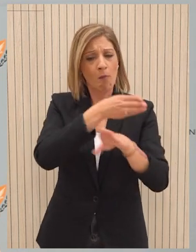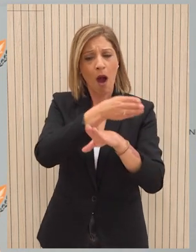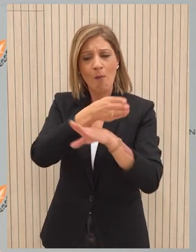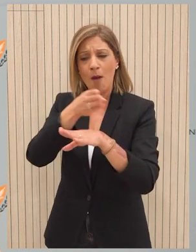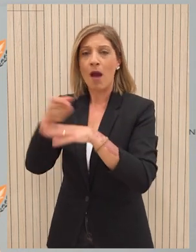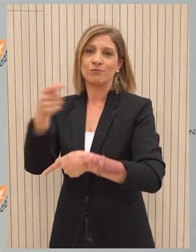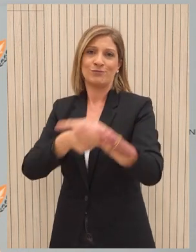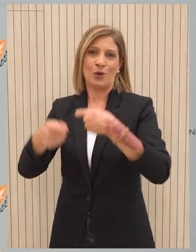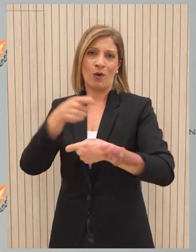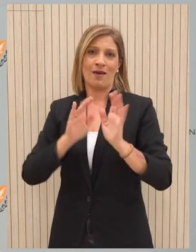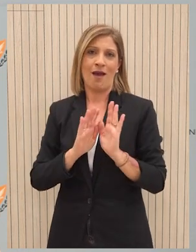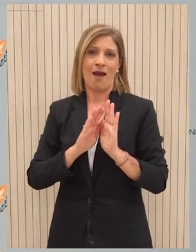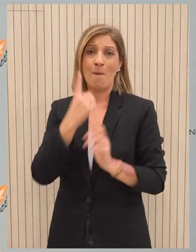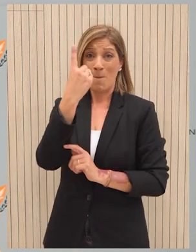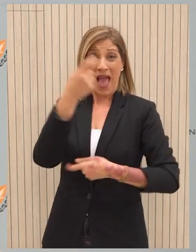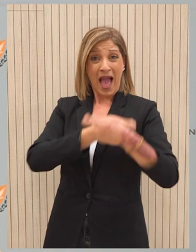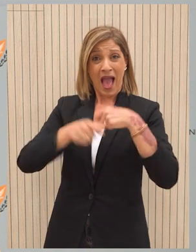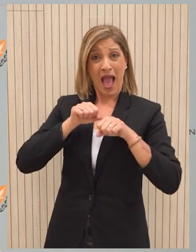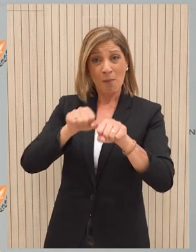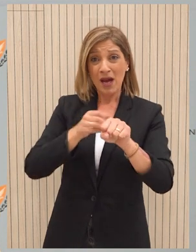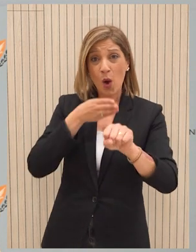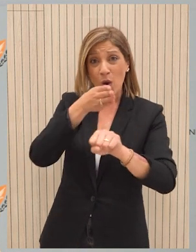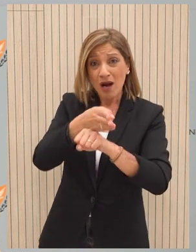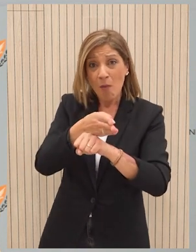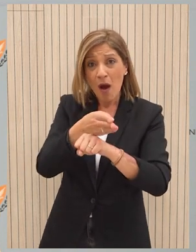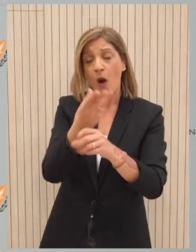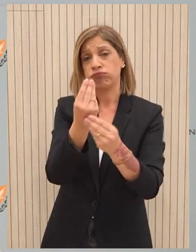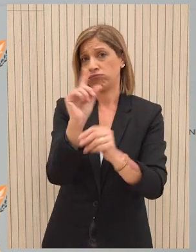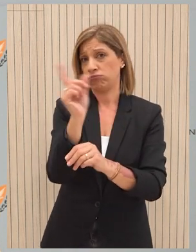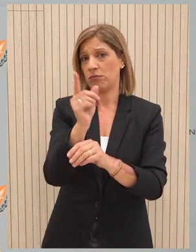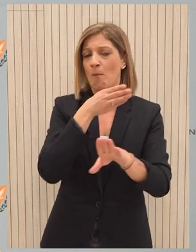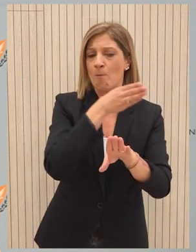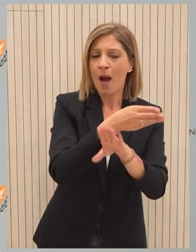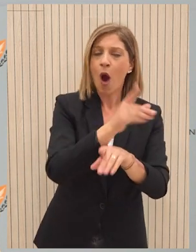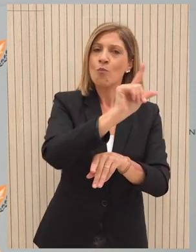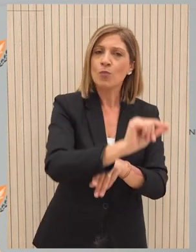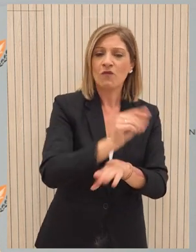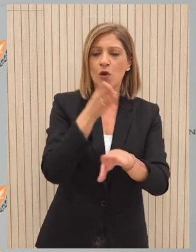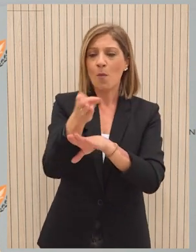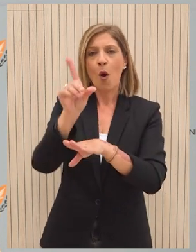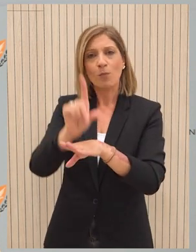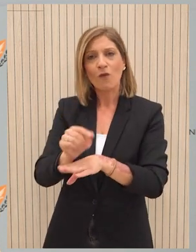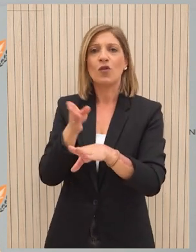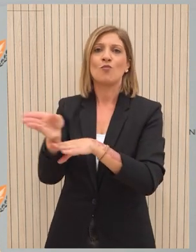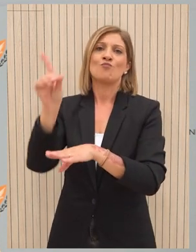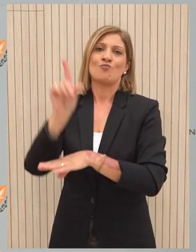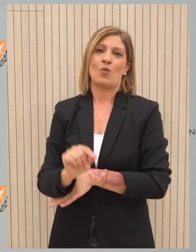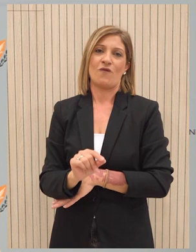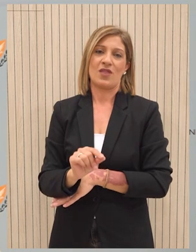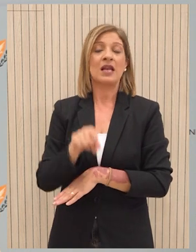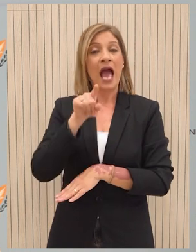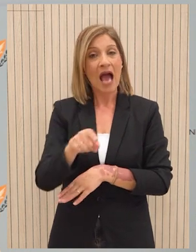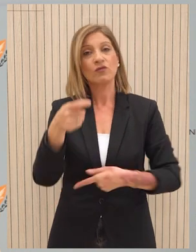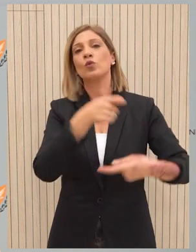αυτή έρχεται να επιβεβαιώσει τα ευρήματα της προηγούμενης έρευνας της υπηρεσίας στις 12 Σεπτεμβρίου 2023 κατά την οποία διενεργήθηκε η